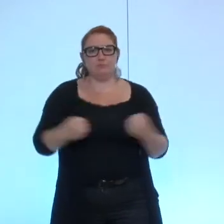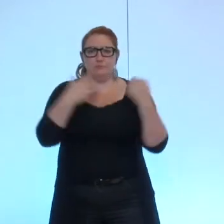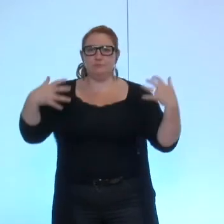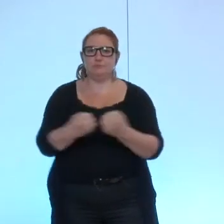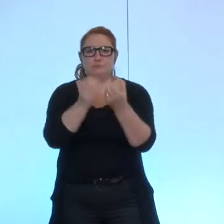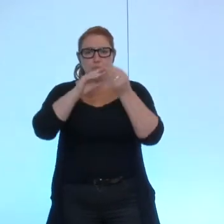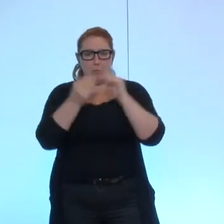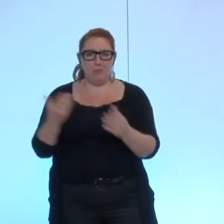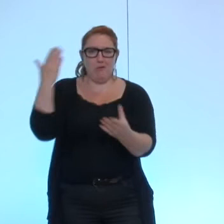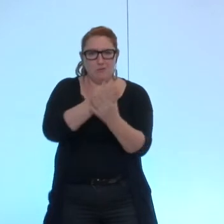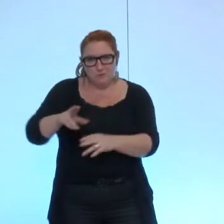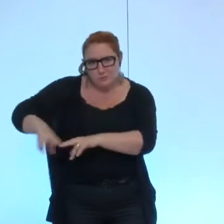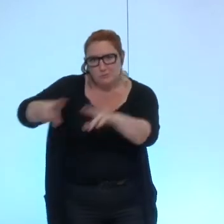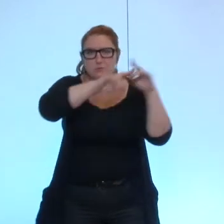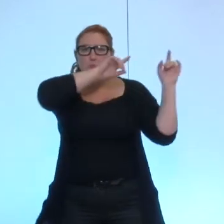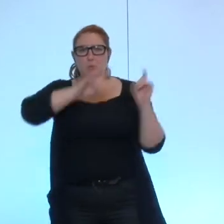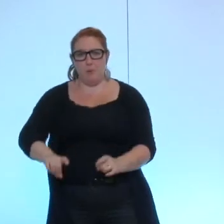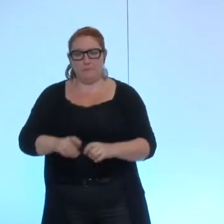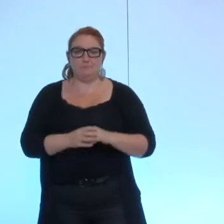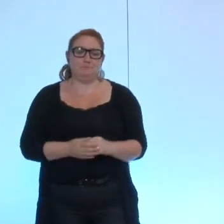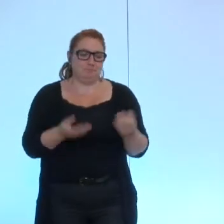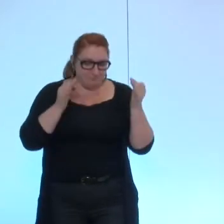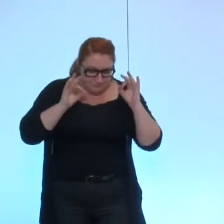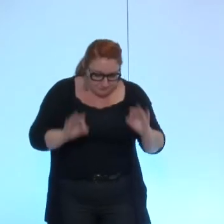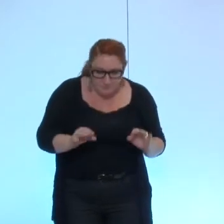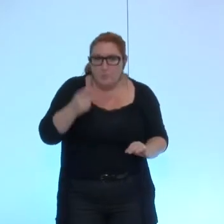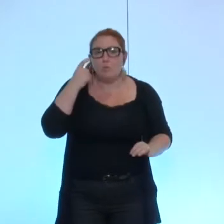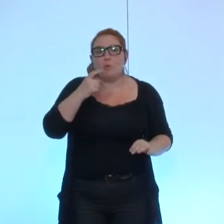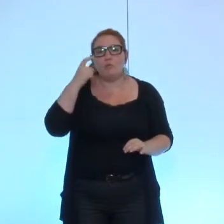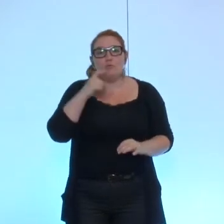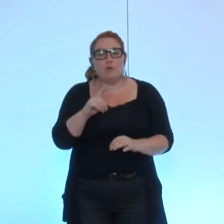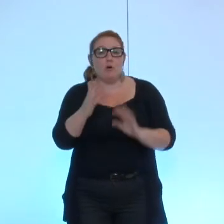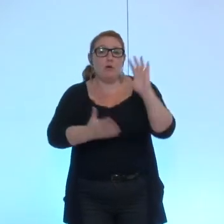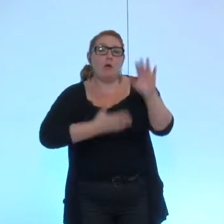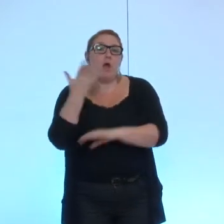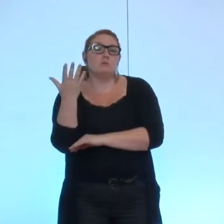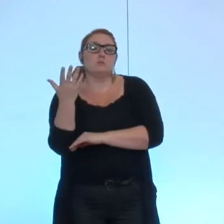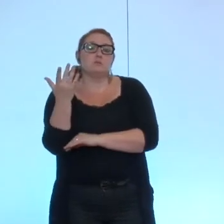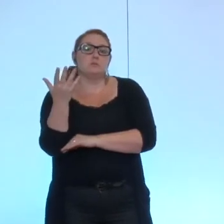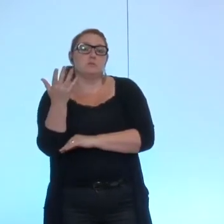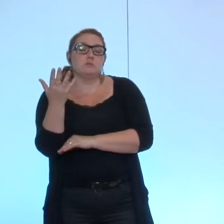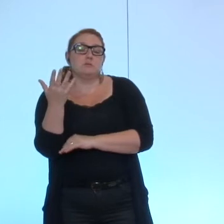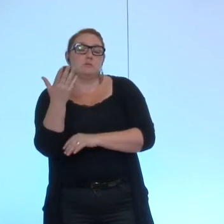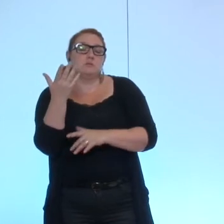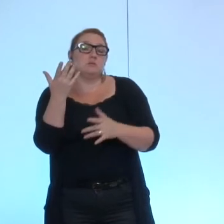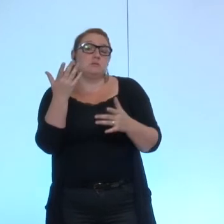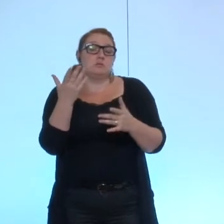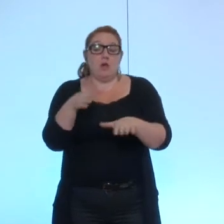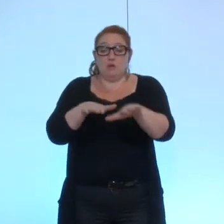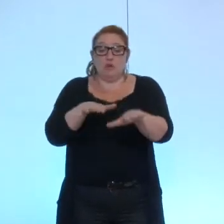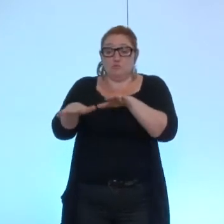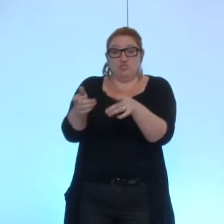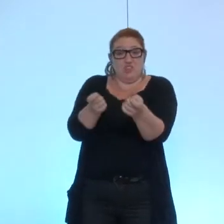et des interventions donc on voit donc grâce à ce mode de gestion